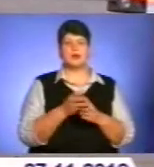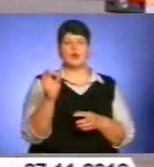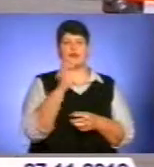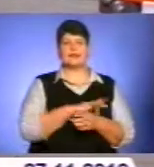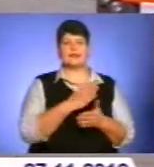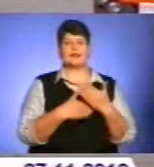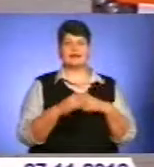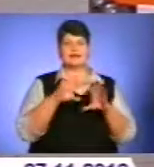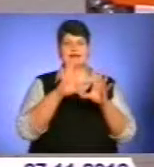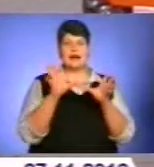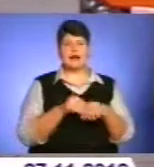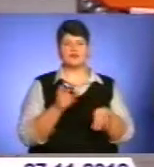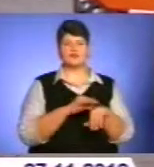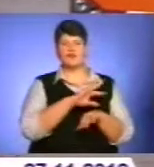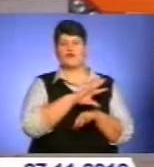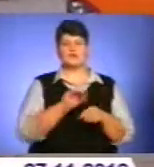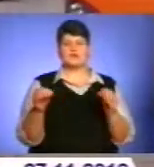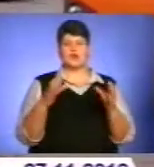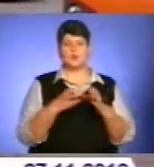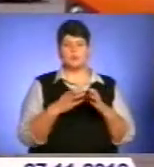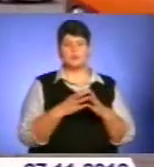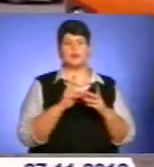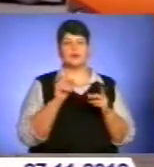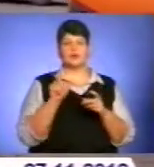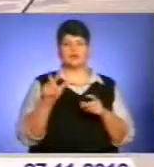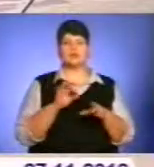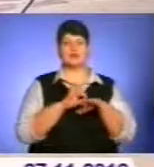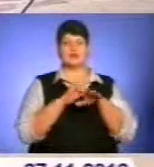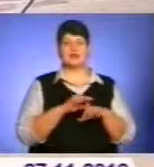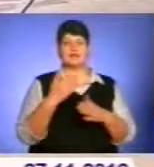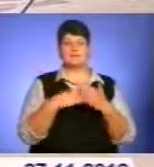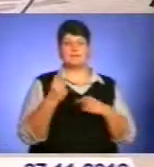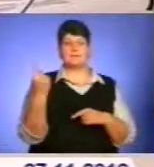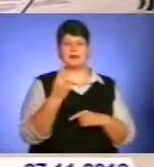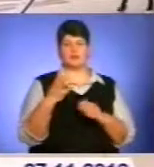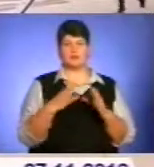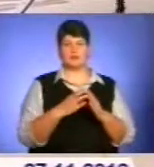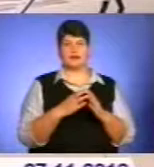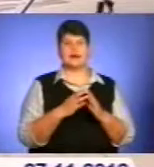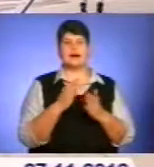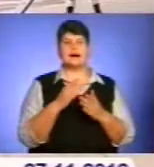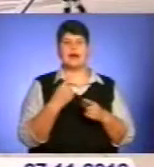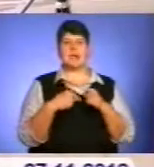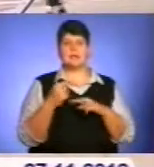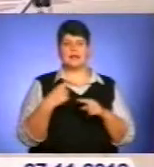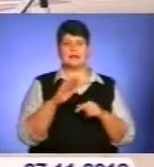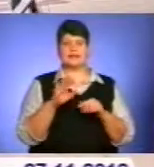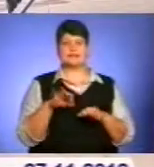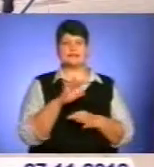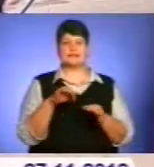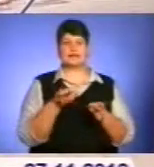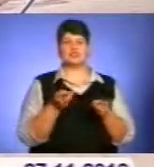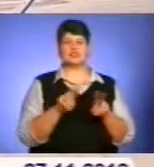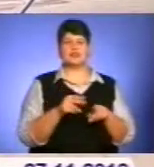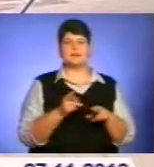інваліди загального захворювання всіх груп і особи, які супроводжують інваліда першої групи. Реабілітовані діти-сироти і ті, які залишилися